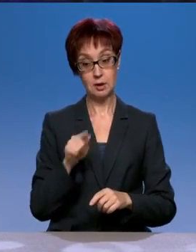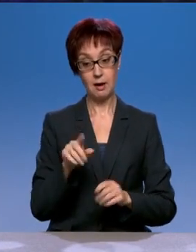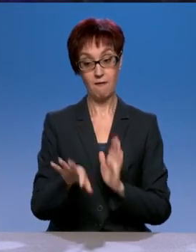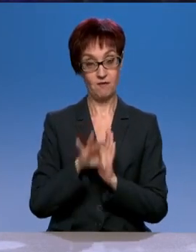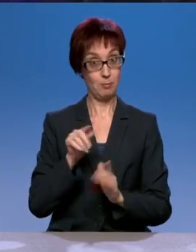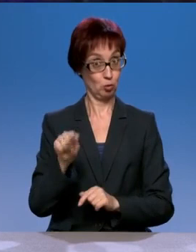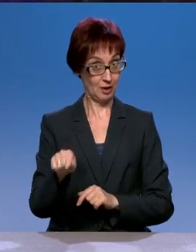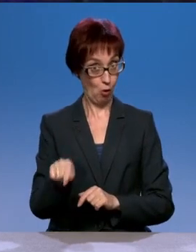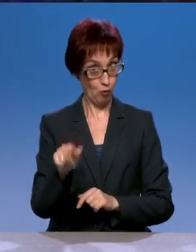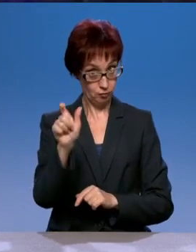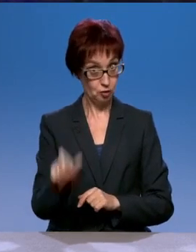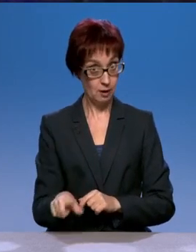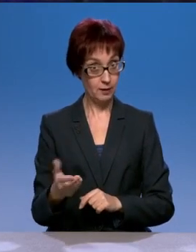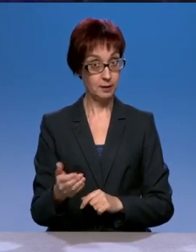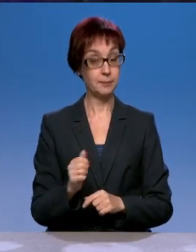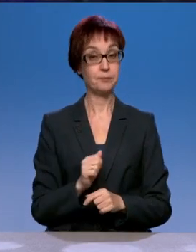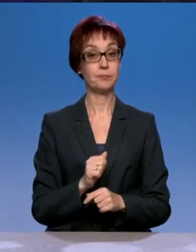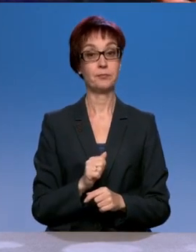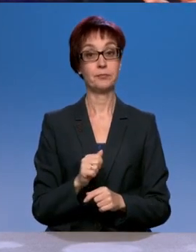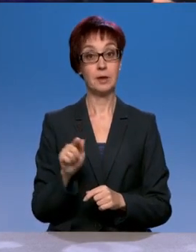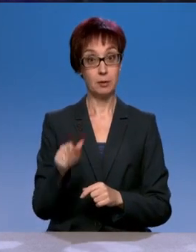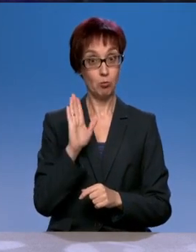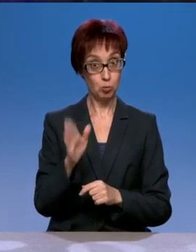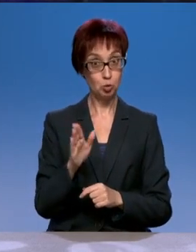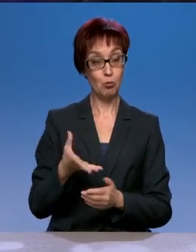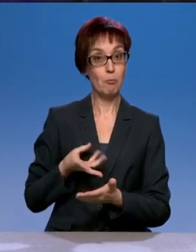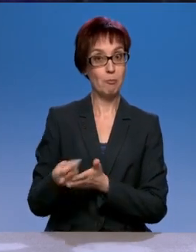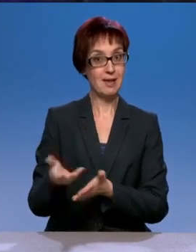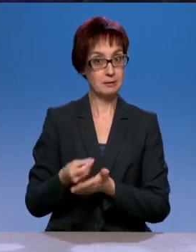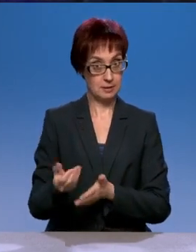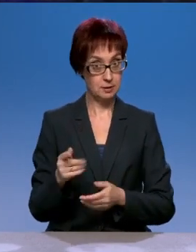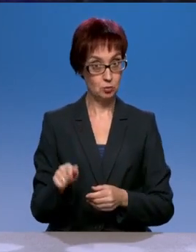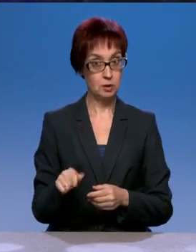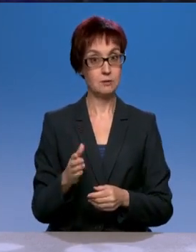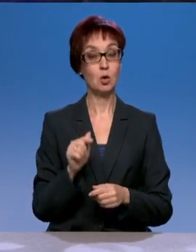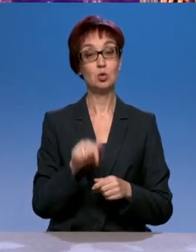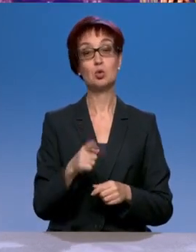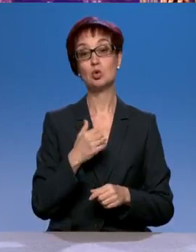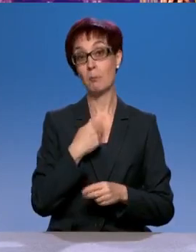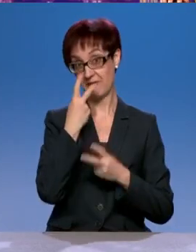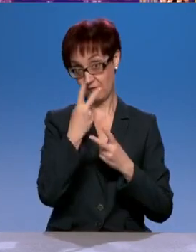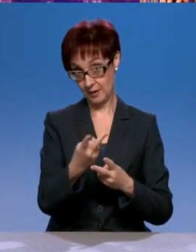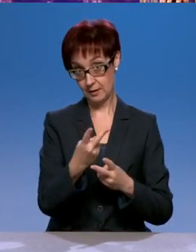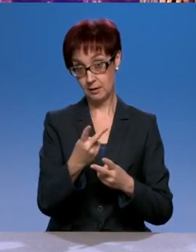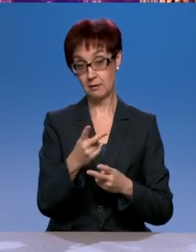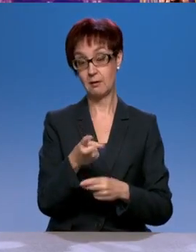А от того, что, ну вот мы представим сейчас, сейчас нам показали в сюжете, это, конечно, не федеральные трассы. Это не, как бы,